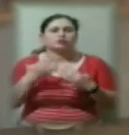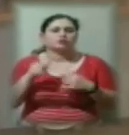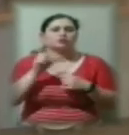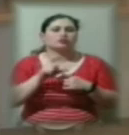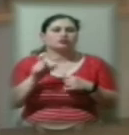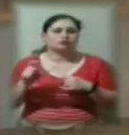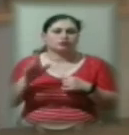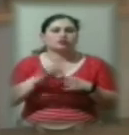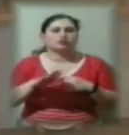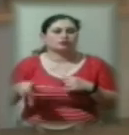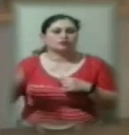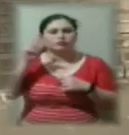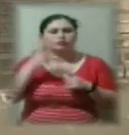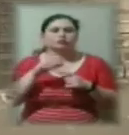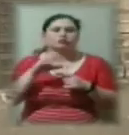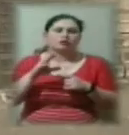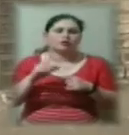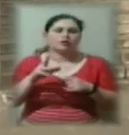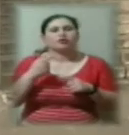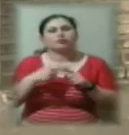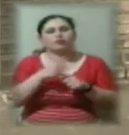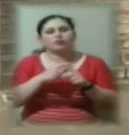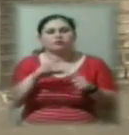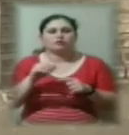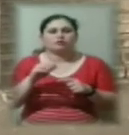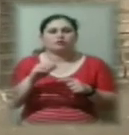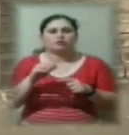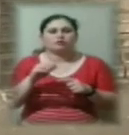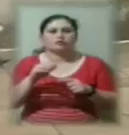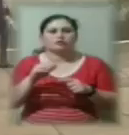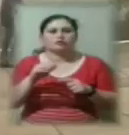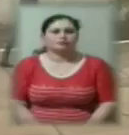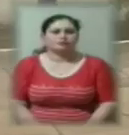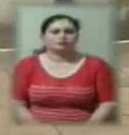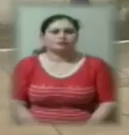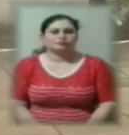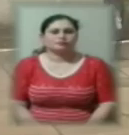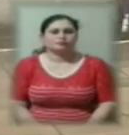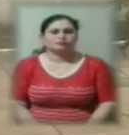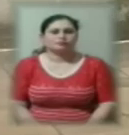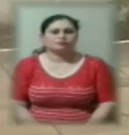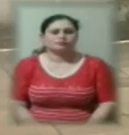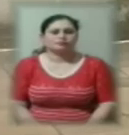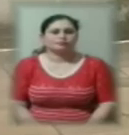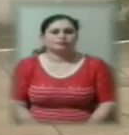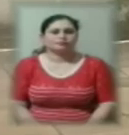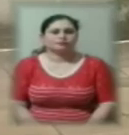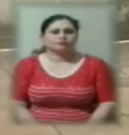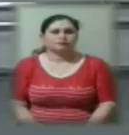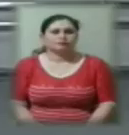там чи ставка, чи півставки. Олена Протопопова, Аліна Олефір, Володимир Шепіного. Новини на Суспільному. Харсон.